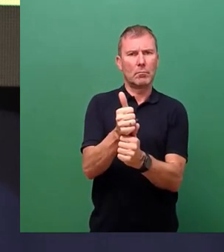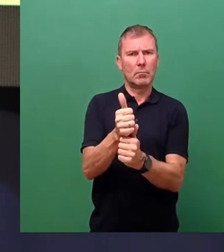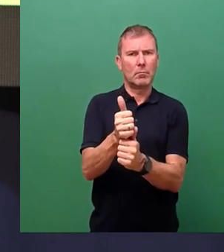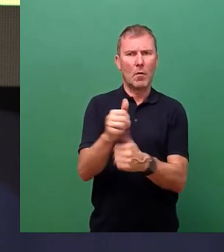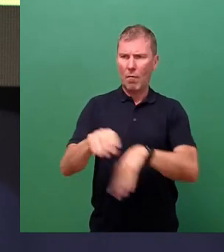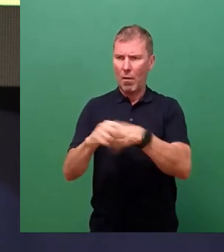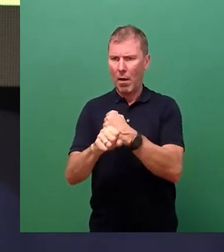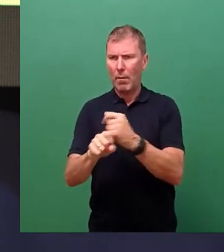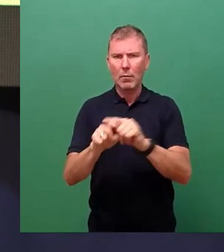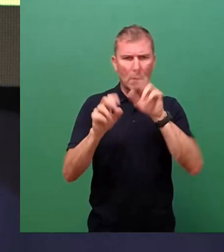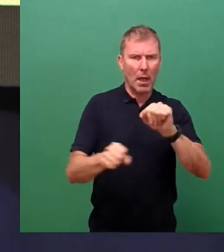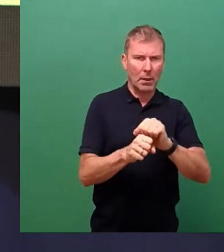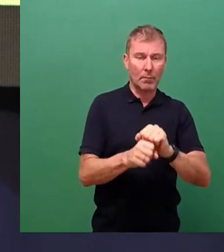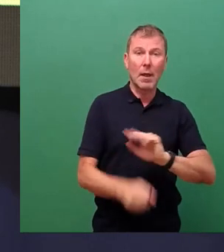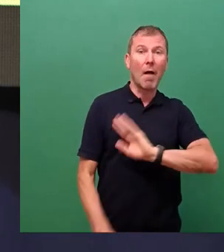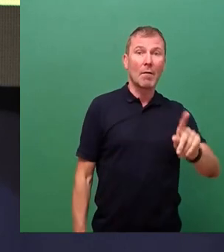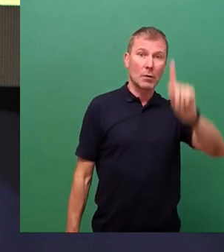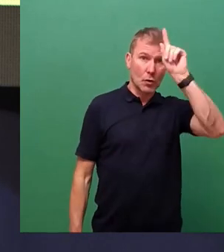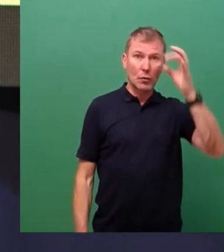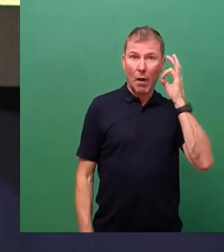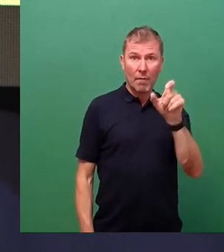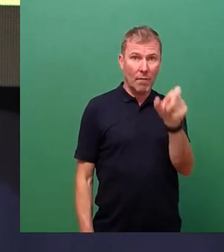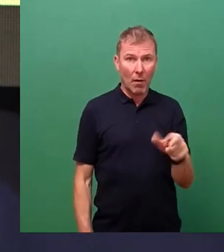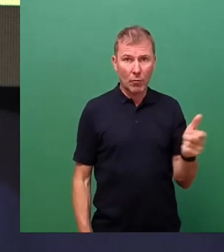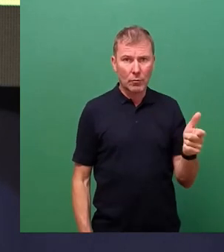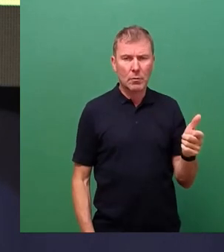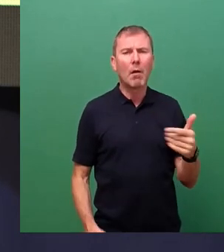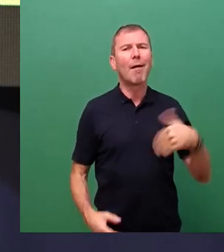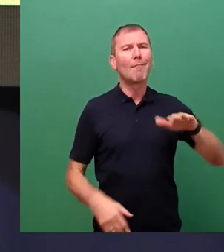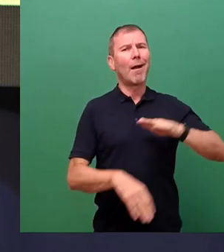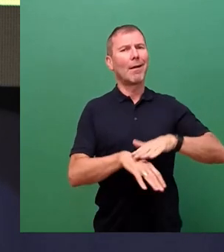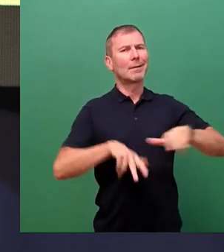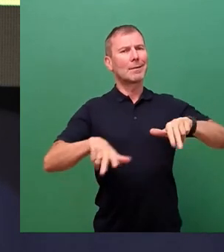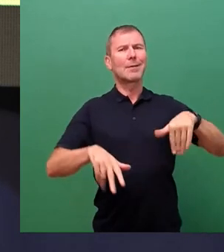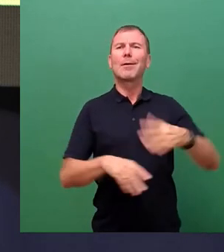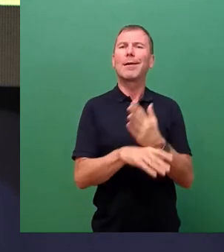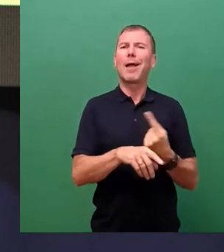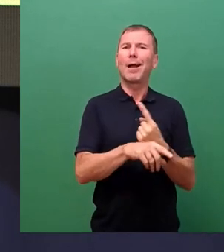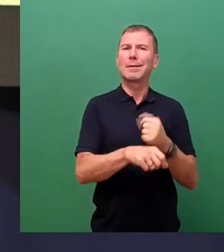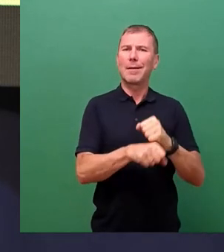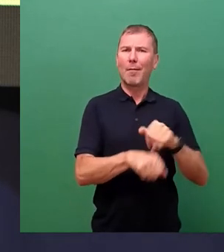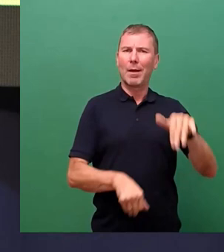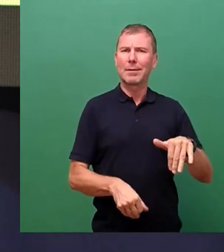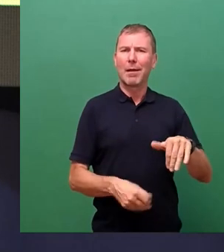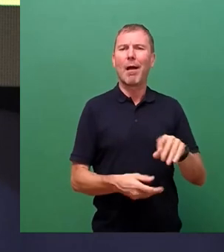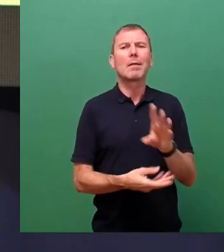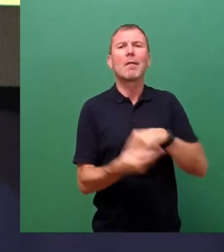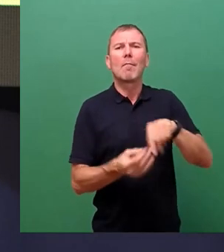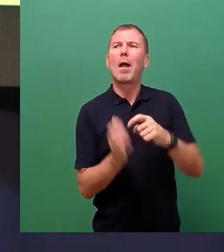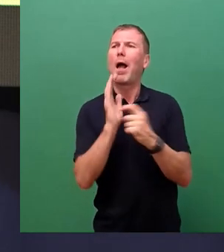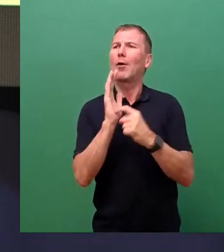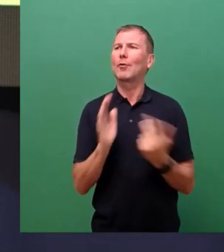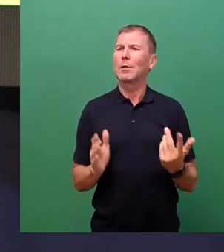Die westdeutschen Frauen nutzen nach wie vor die größeren Spielräume von Teilzeitarbeit, die sie aus familiären Gründen bevorzugen für das